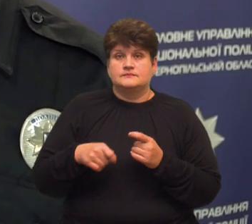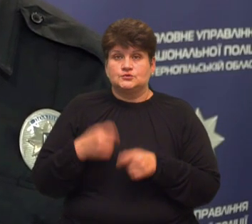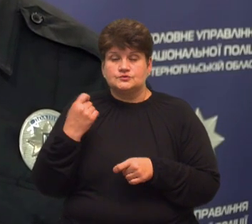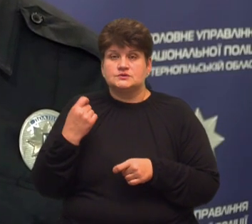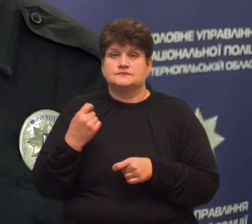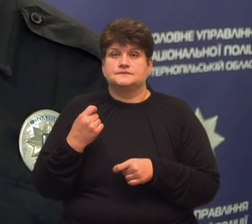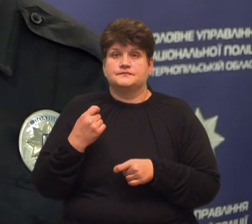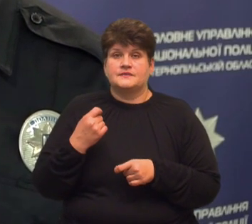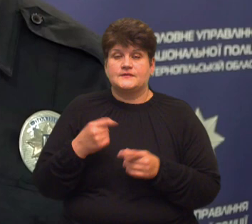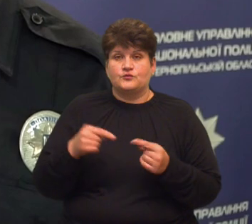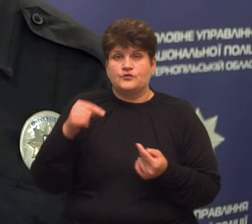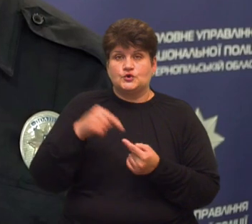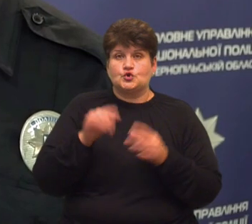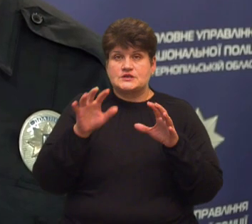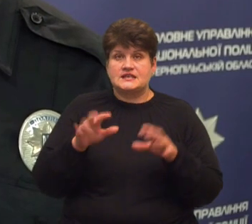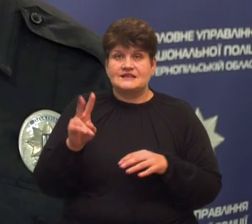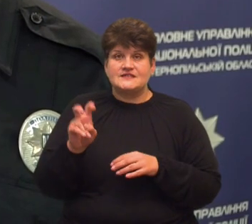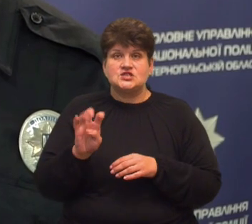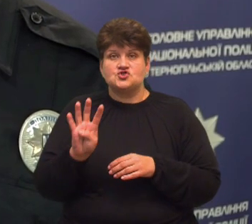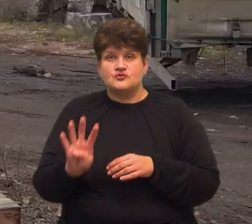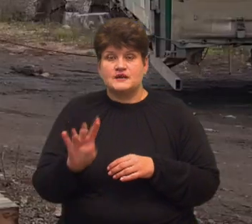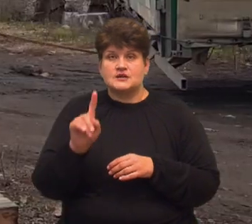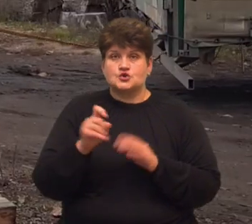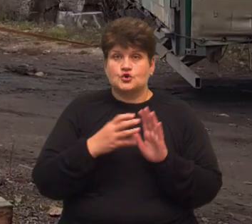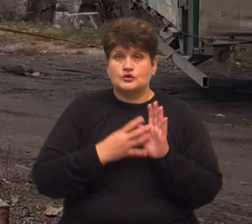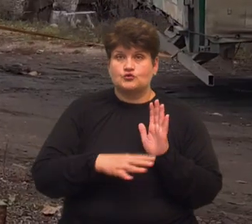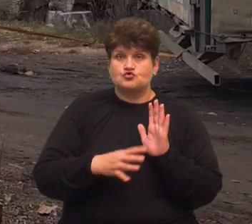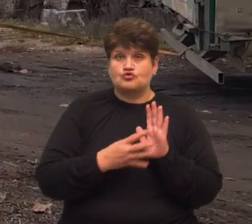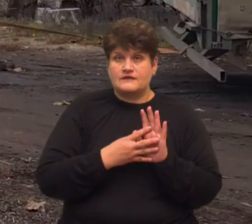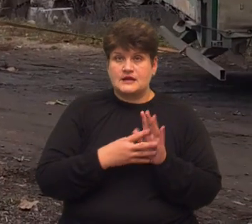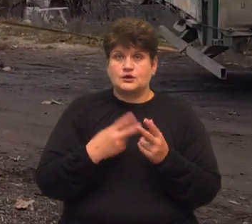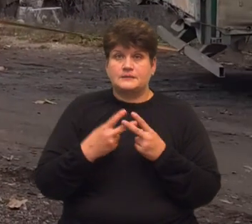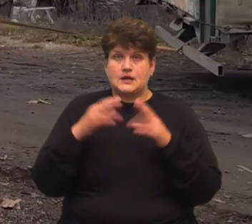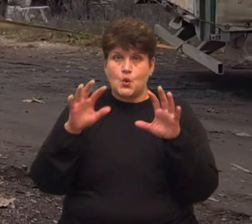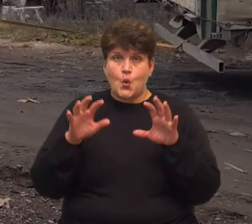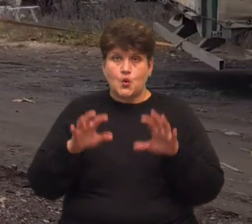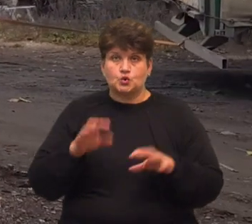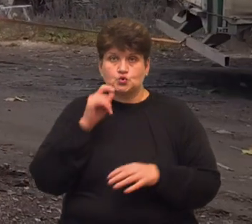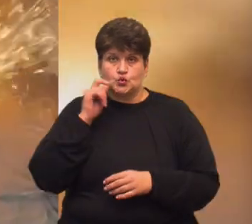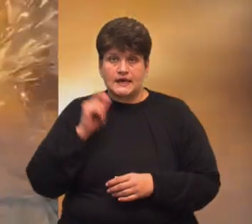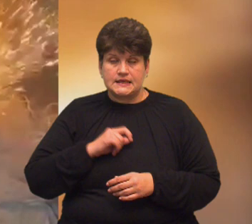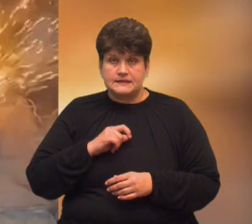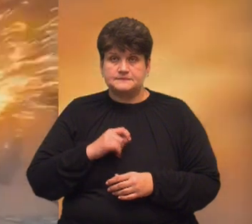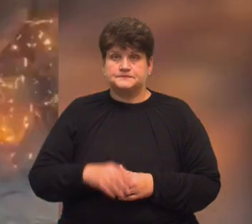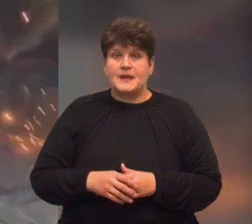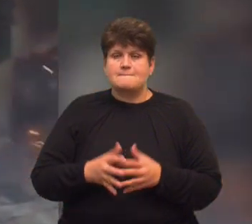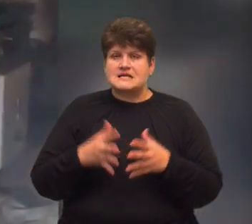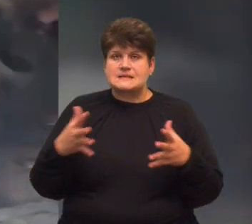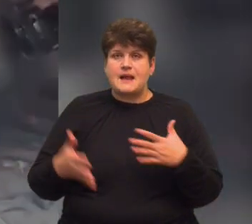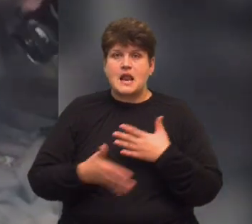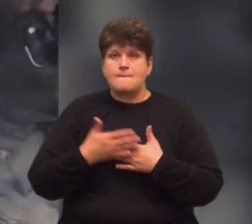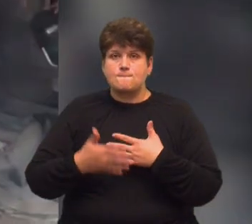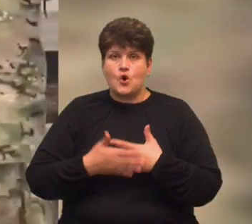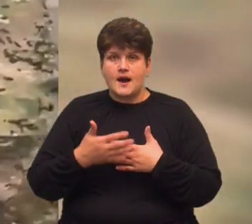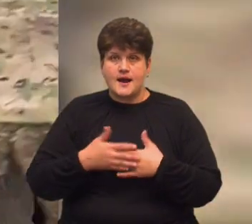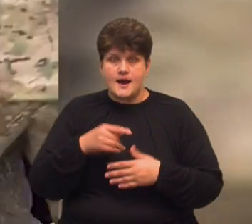відповідно до статті 204 та статті 199 Кримінального кодексу України. Максимальне покарання передбачено за